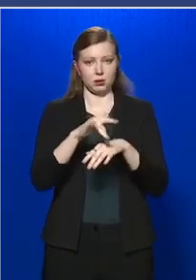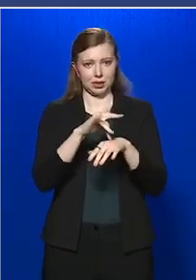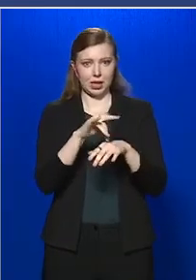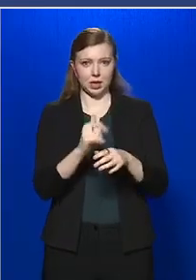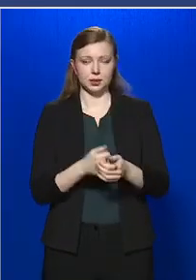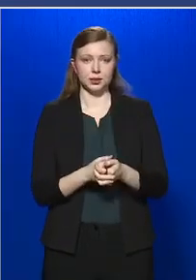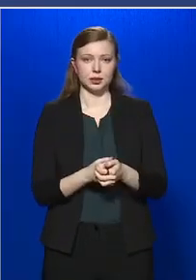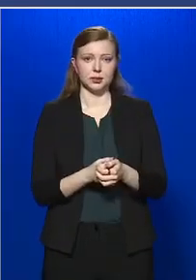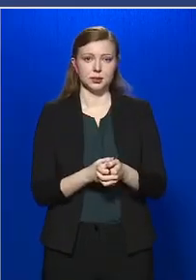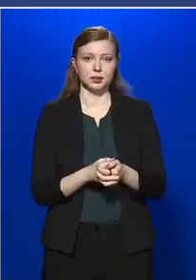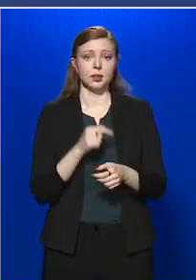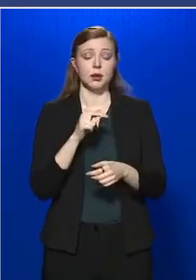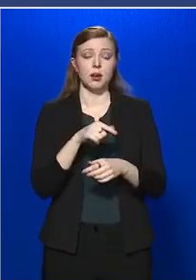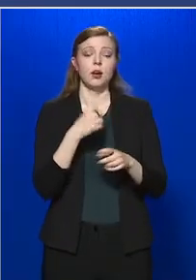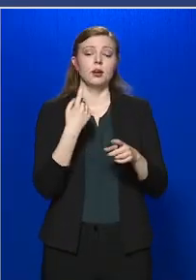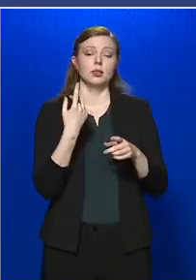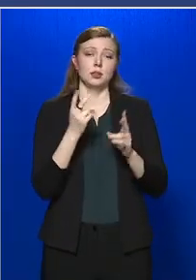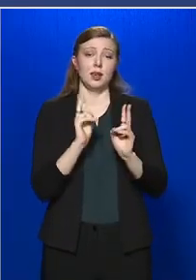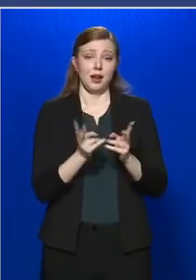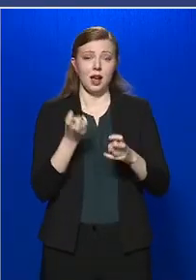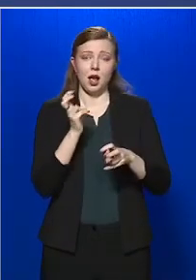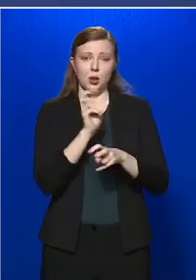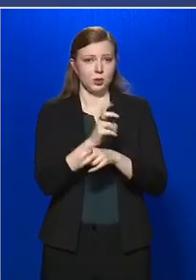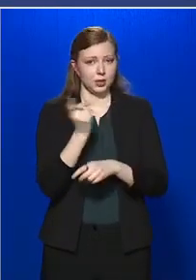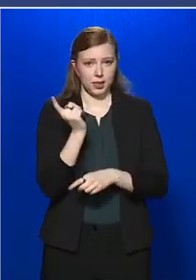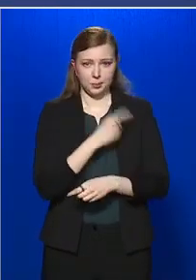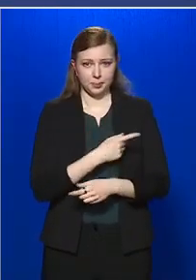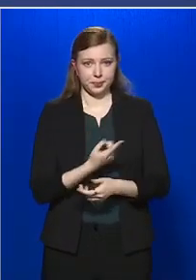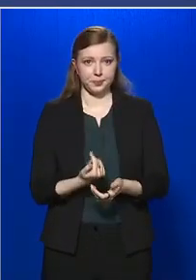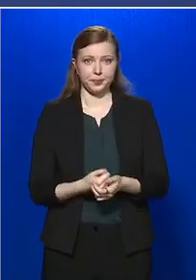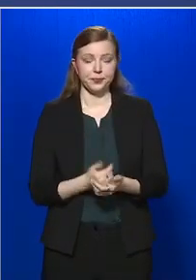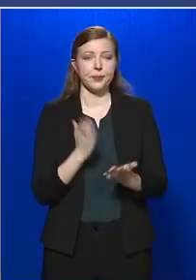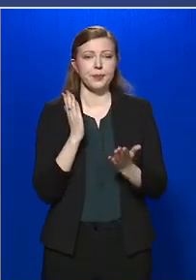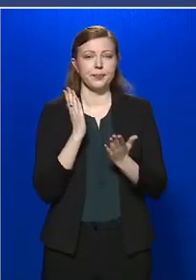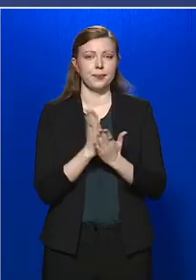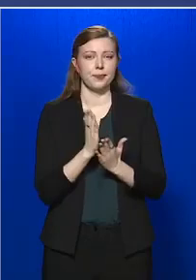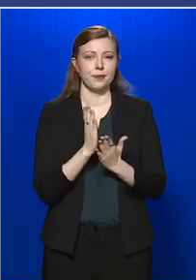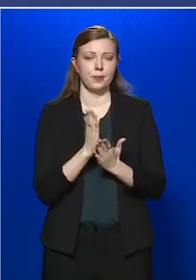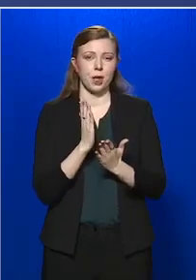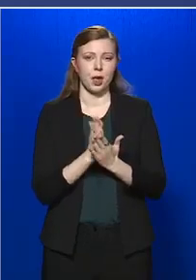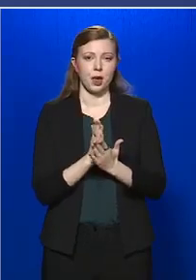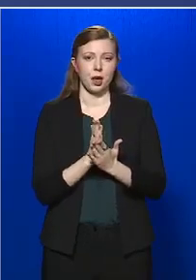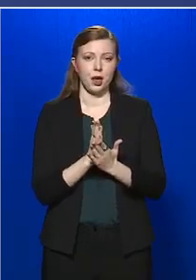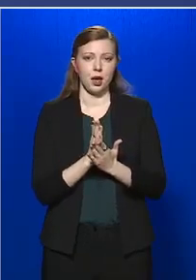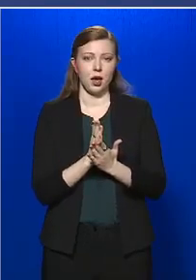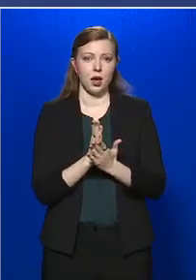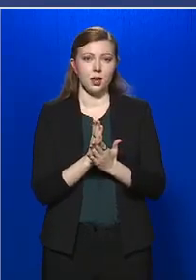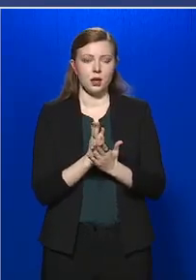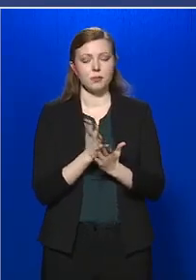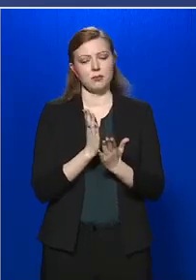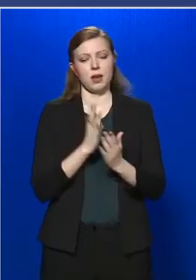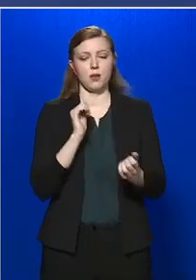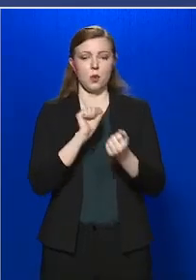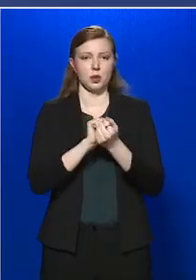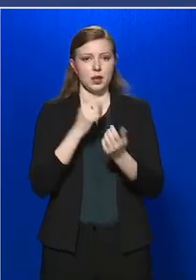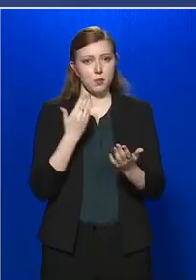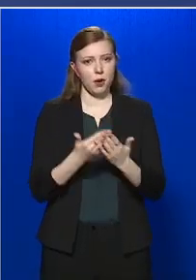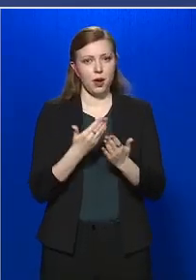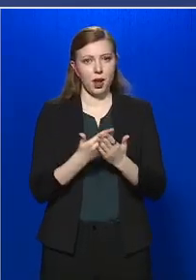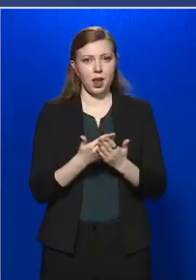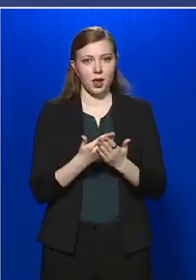Ehhez pedig nagyrészt az kell, hogy tulajdonképpen már kellő számban legyen